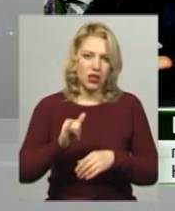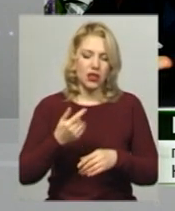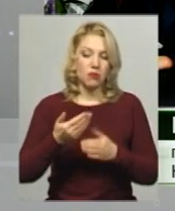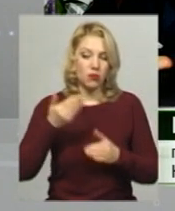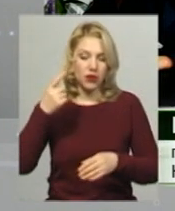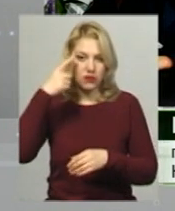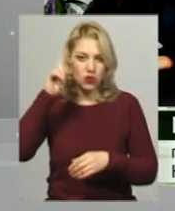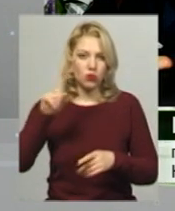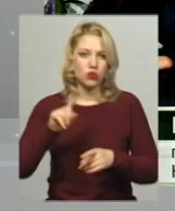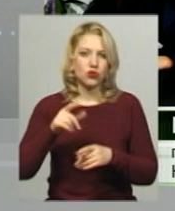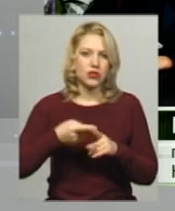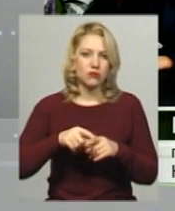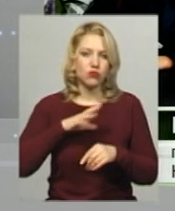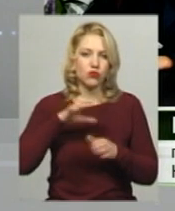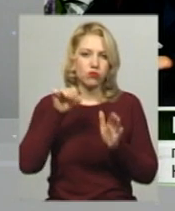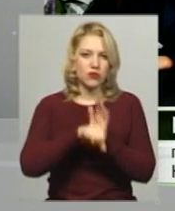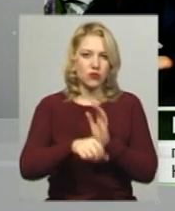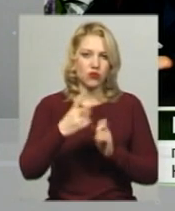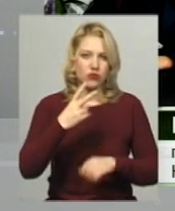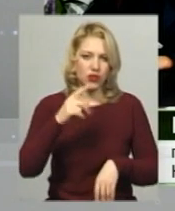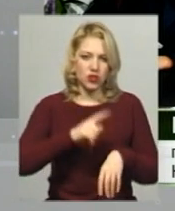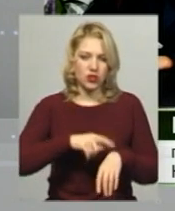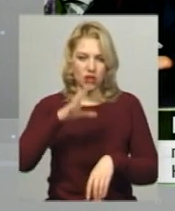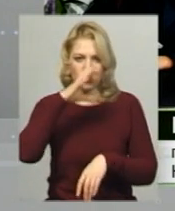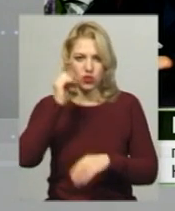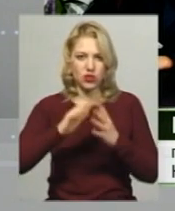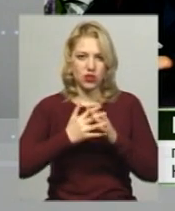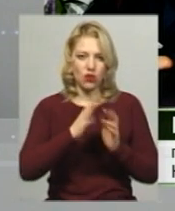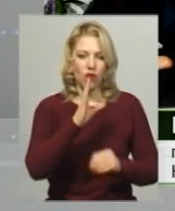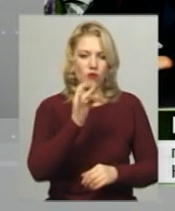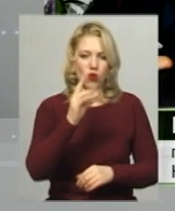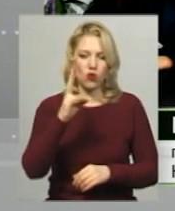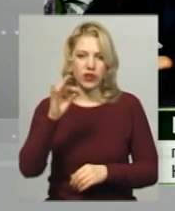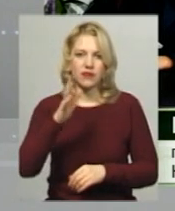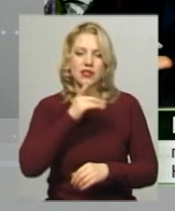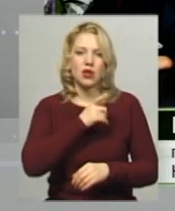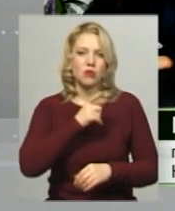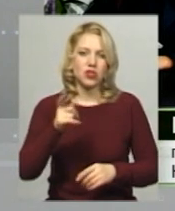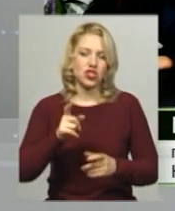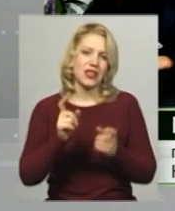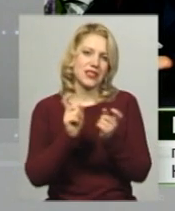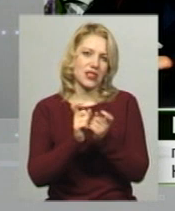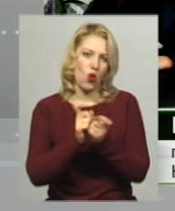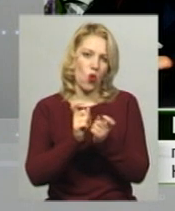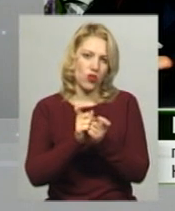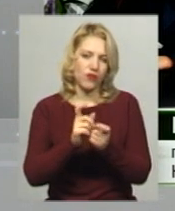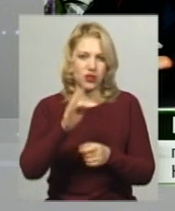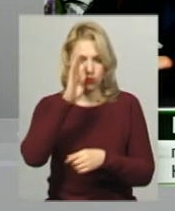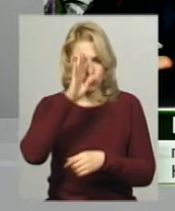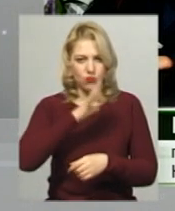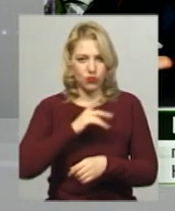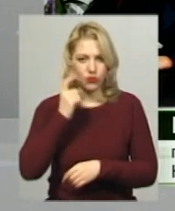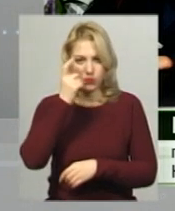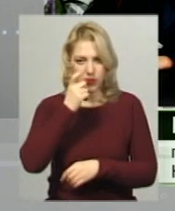сталося вчора близько другої години ночі в селі Воронківці під час сімейного конфлікту. Чоловіка, бував стан алкогольного спідіння,